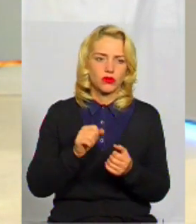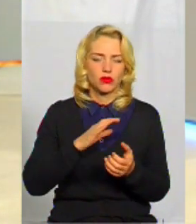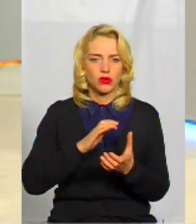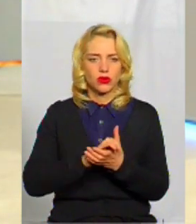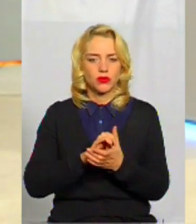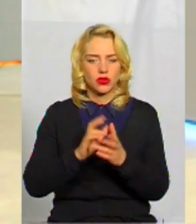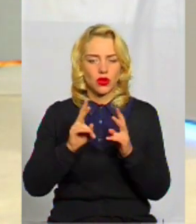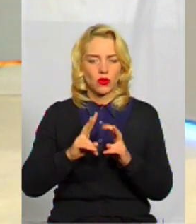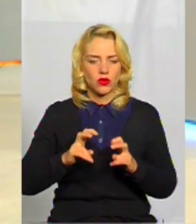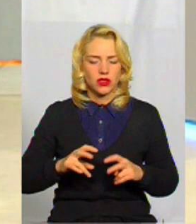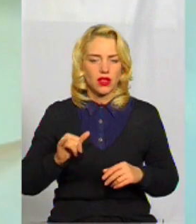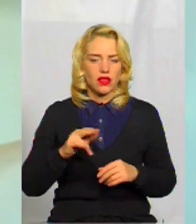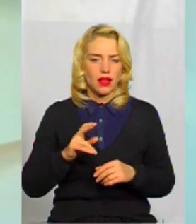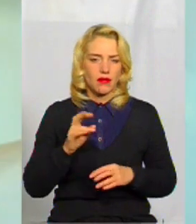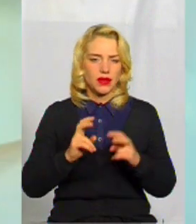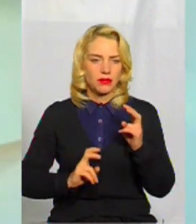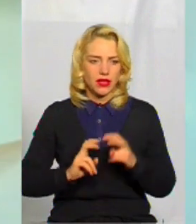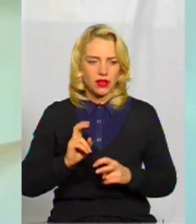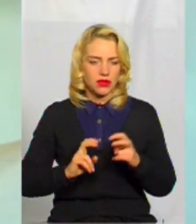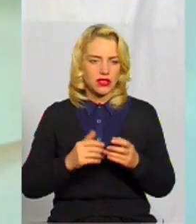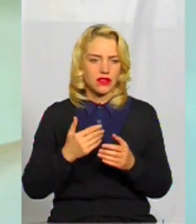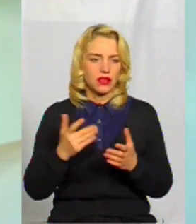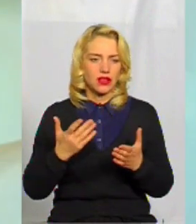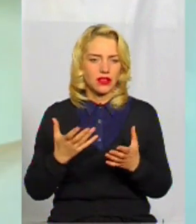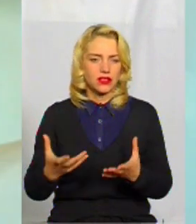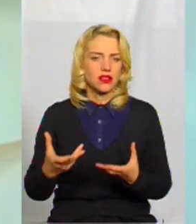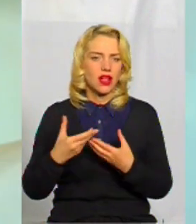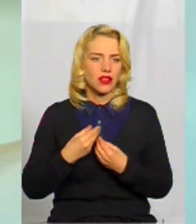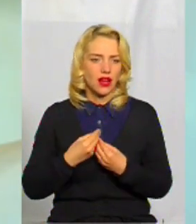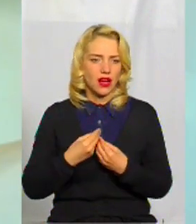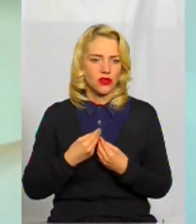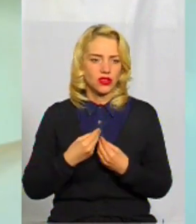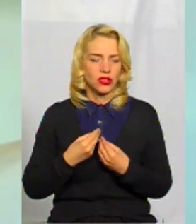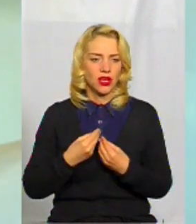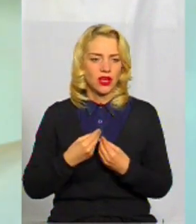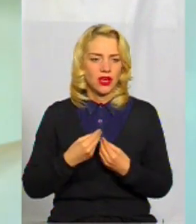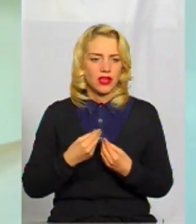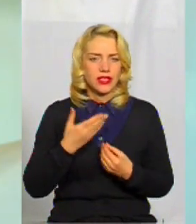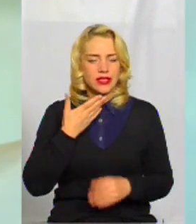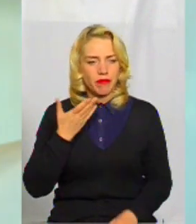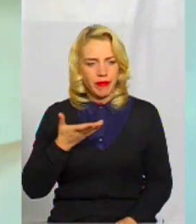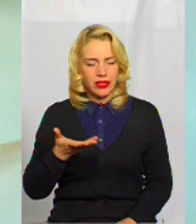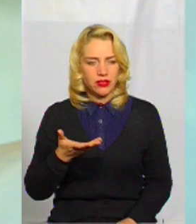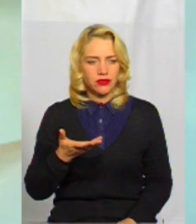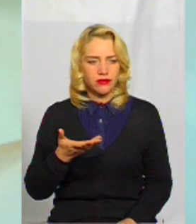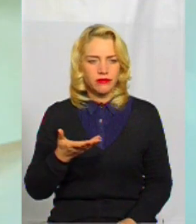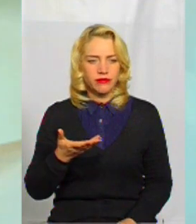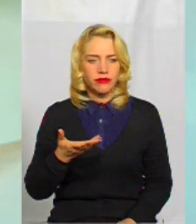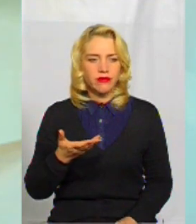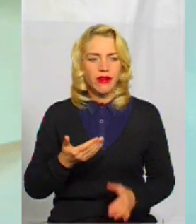досліди на підприємстві, якісь надихаючі спіч від